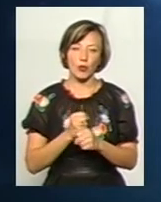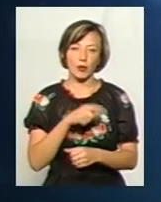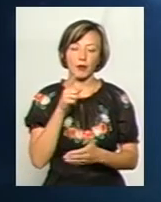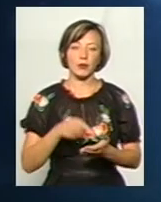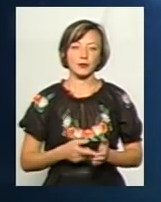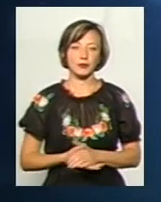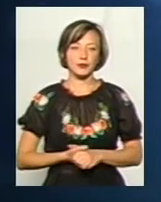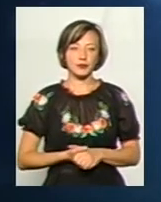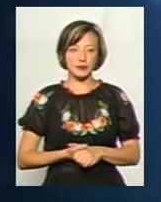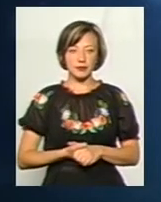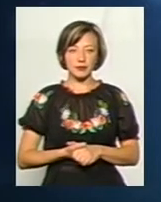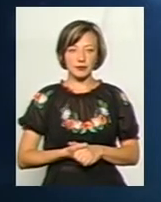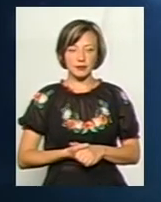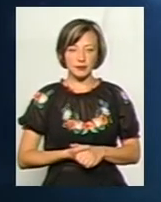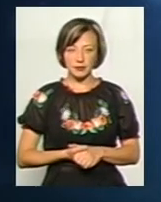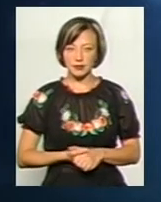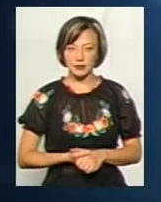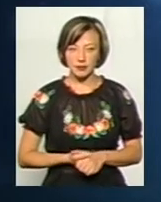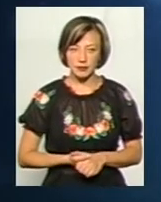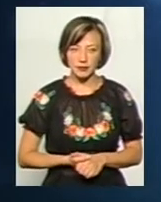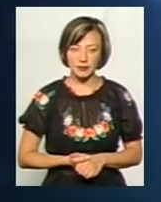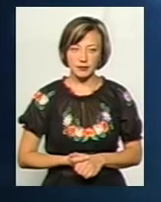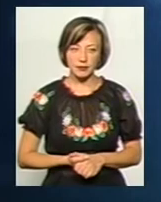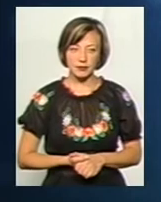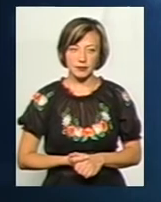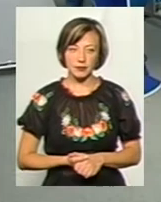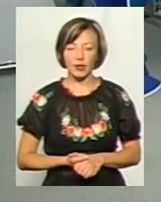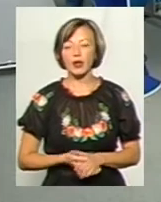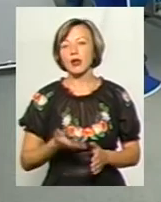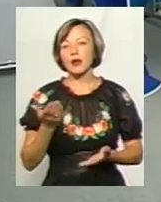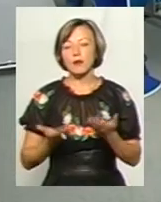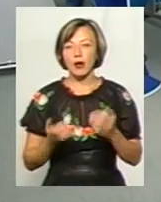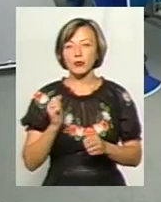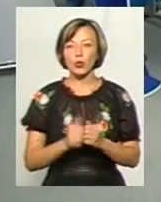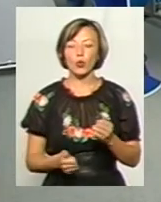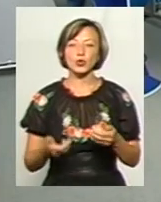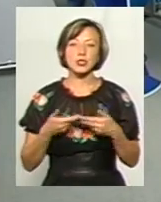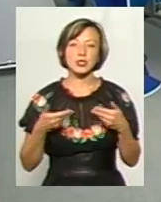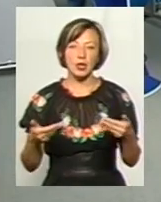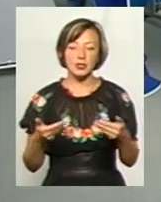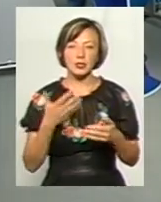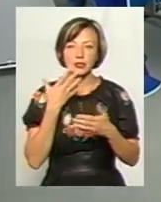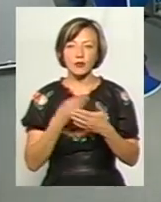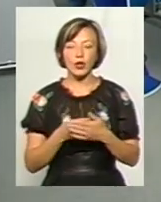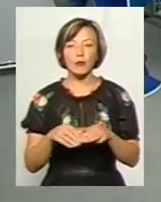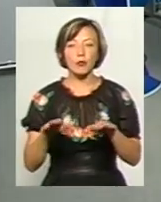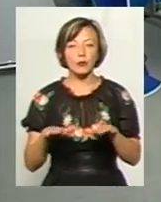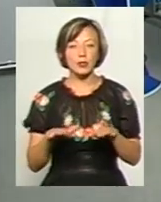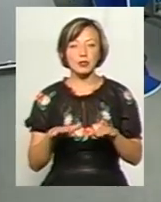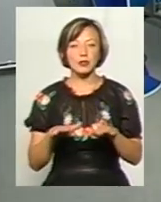чи пане Олександре? Ну, мабуть, кожен з нас на своєму місці,